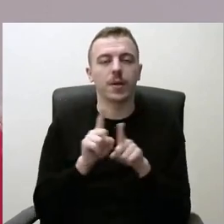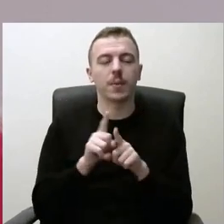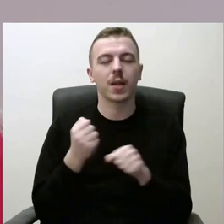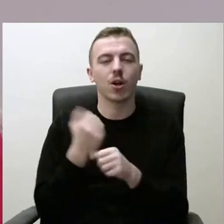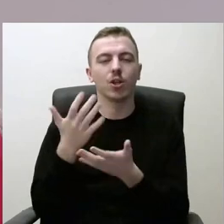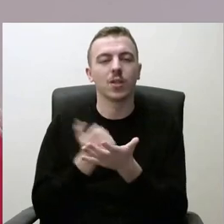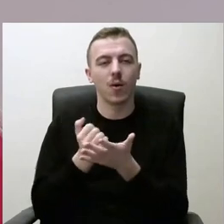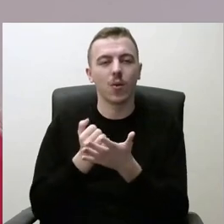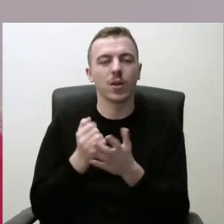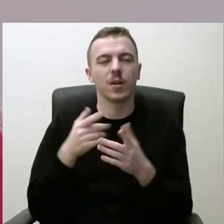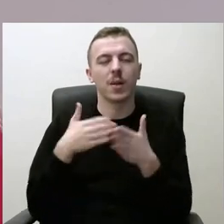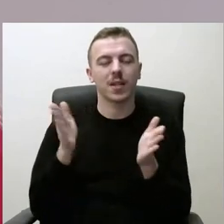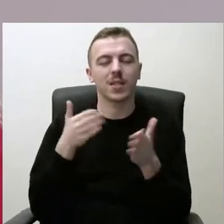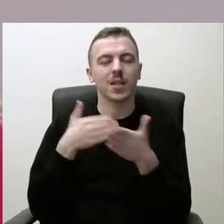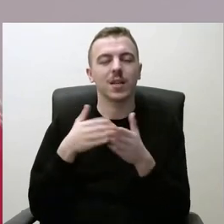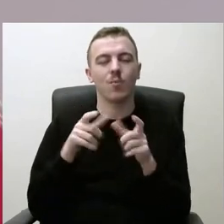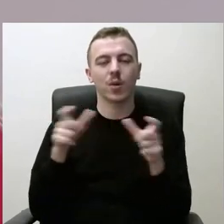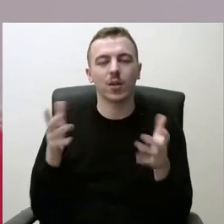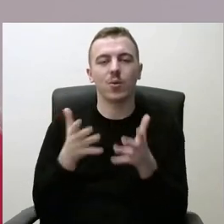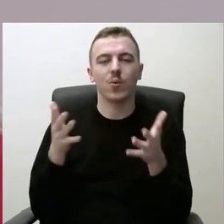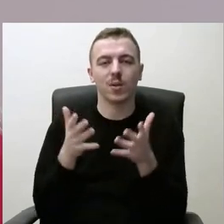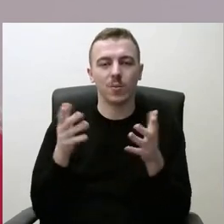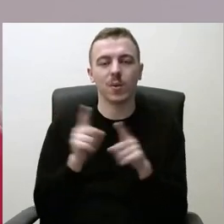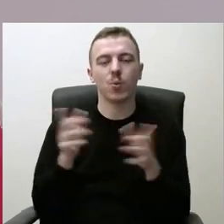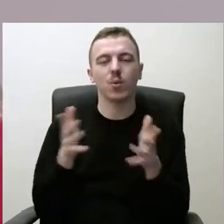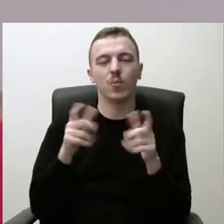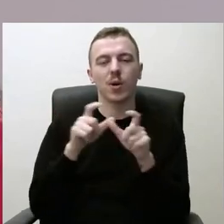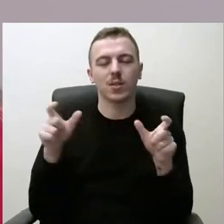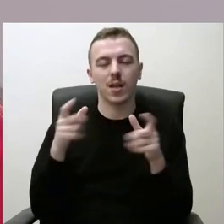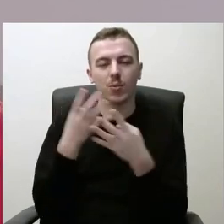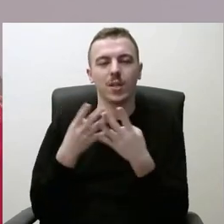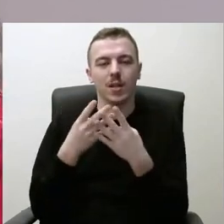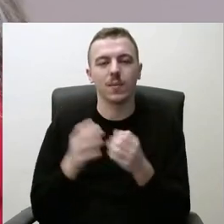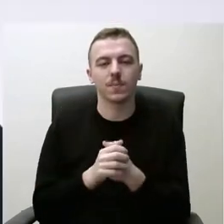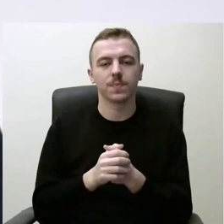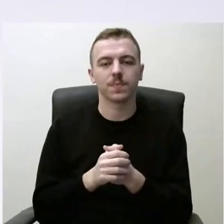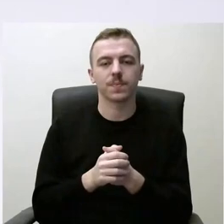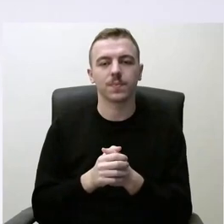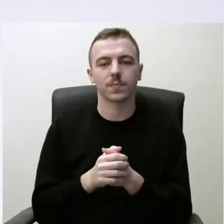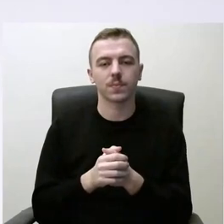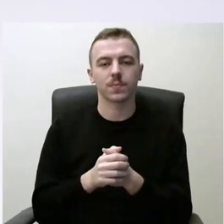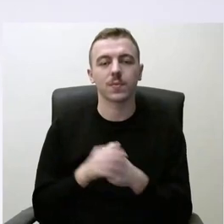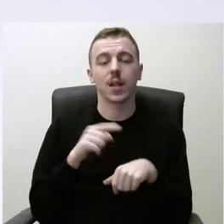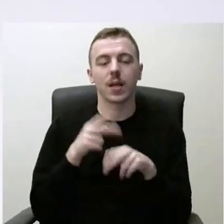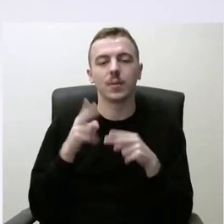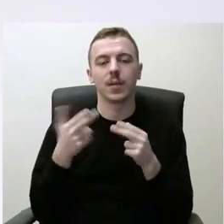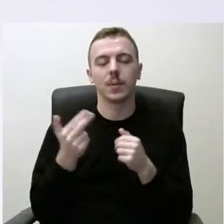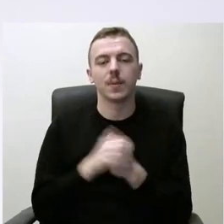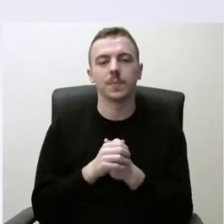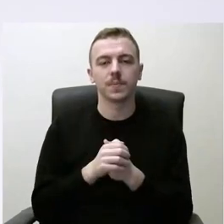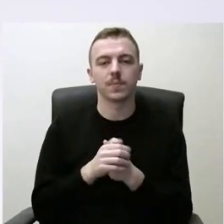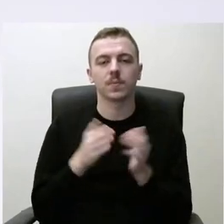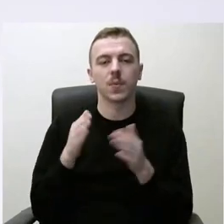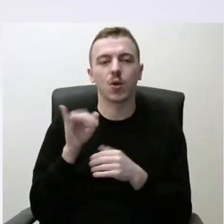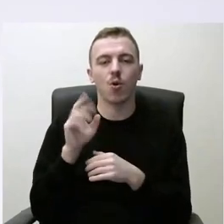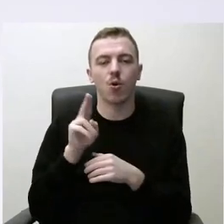plėsti iki mokyklinio ūgdymo ir ūgdymo įstaigų tinklą. Taip, laikas baigėsi. Prašau, ponos